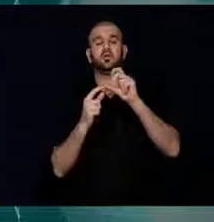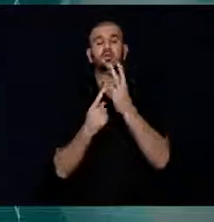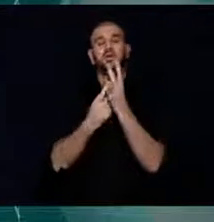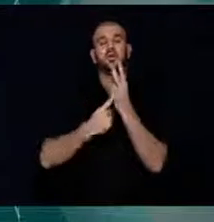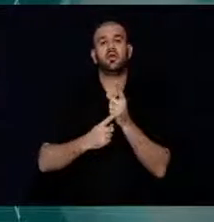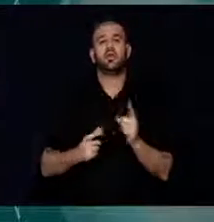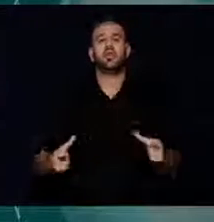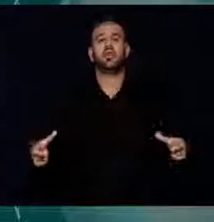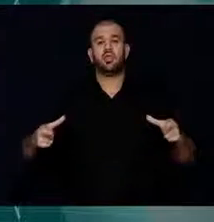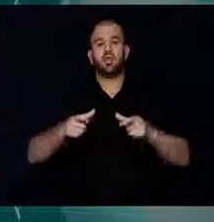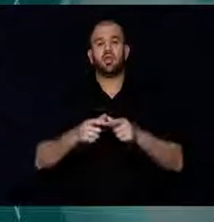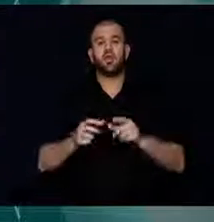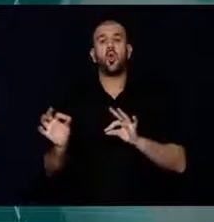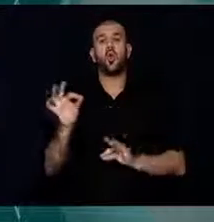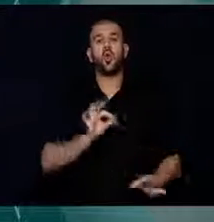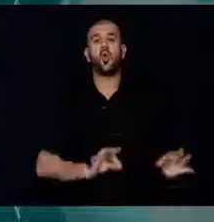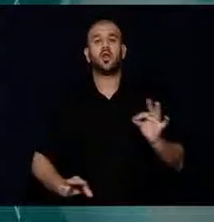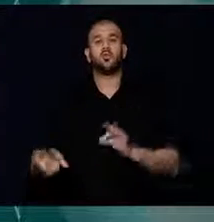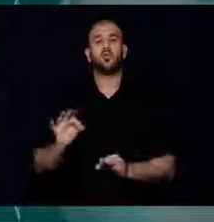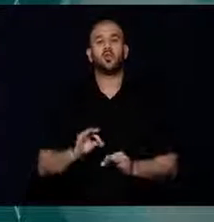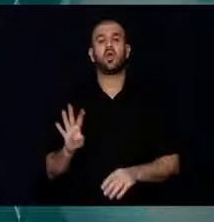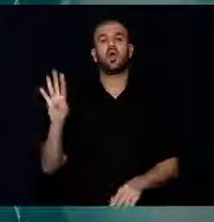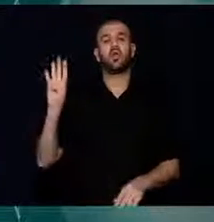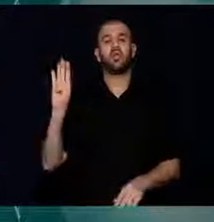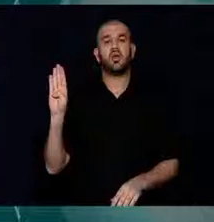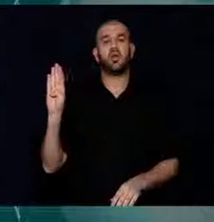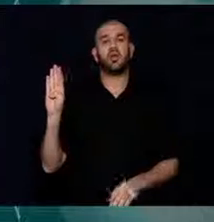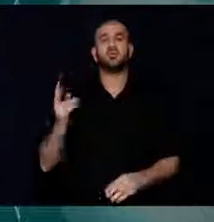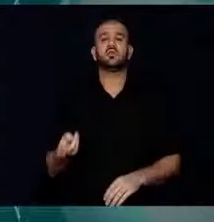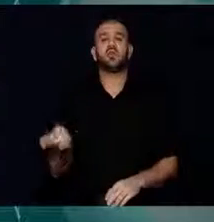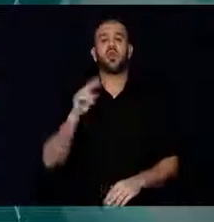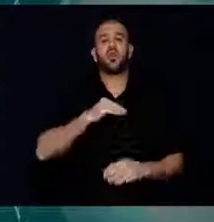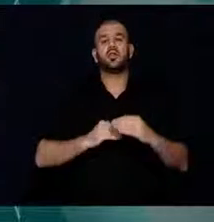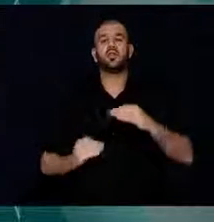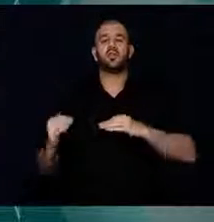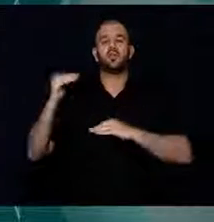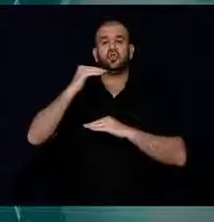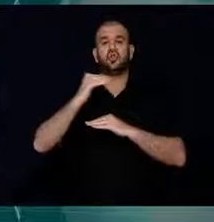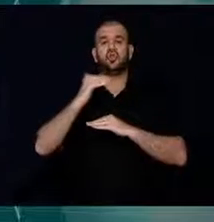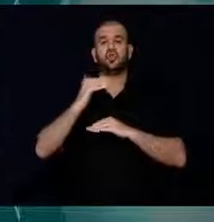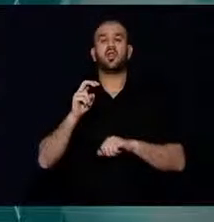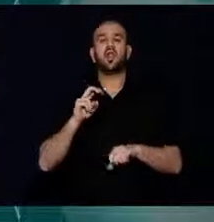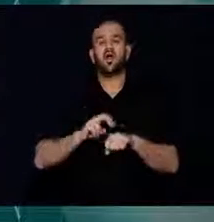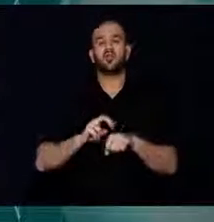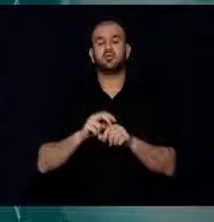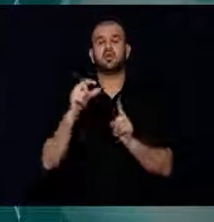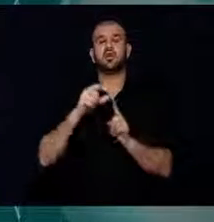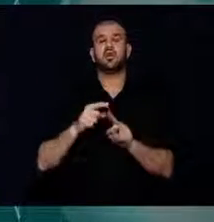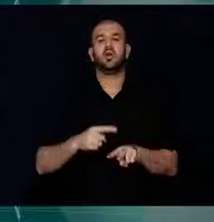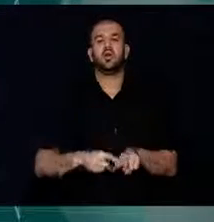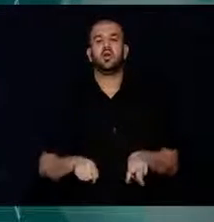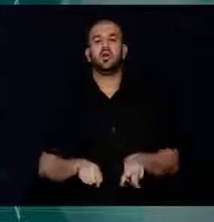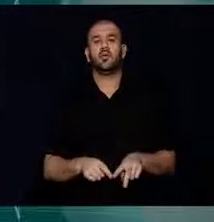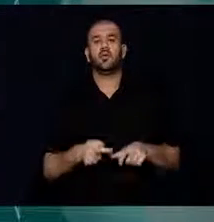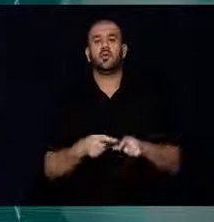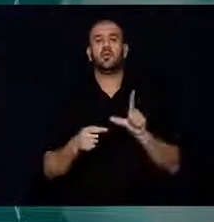Demokrasi Şehitlerini Yaşatma Derneği'nin organizasyonuyla, Demokrasi Şehitleri